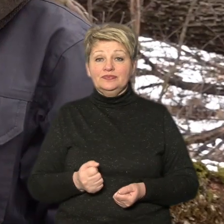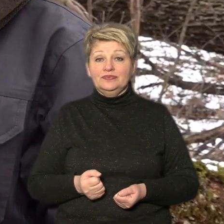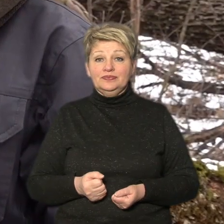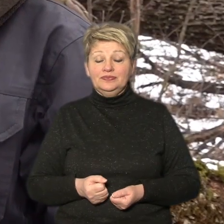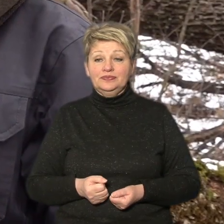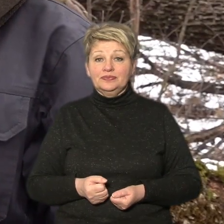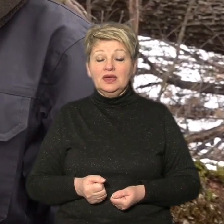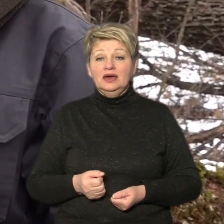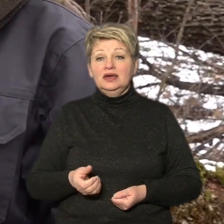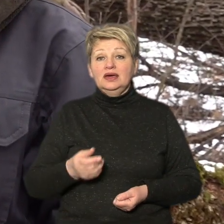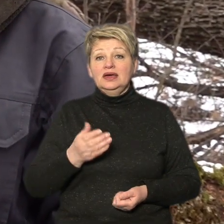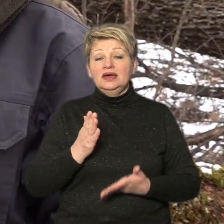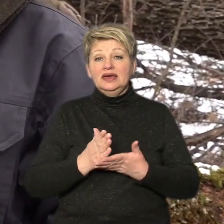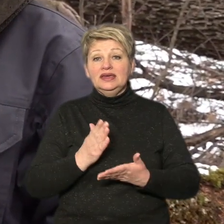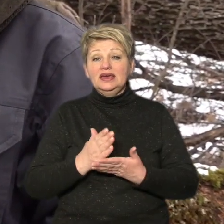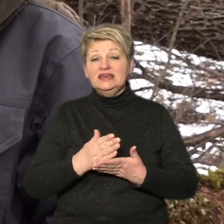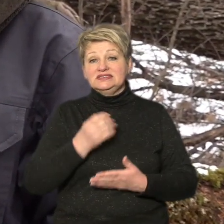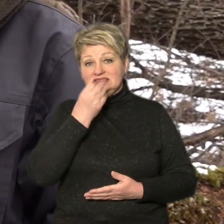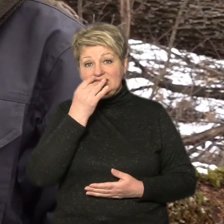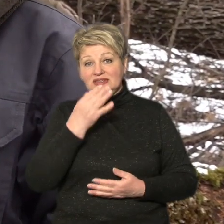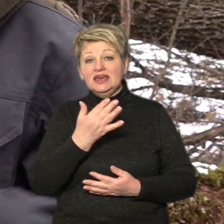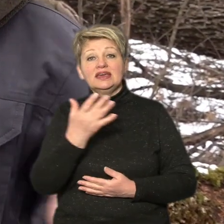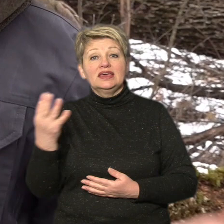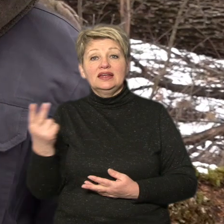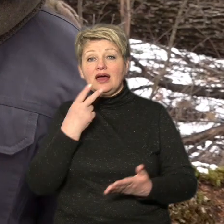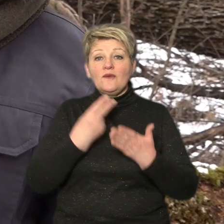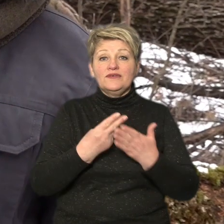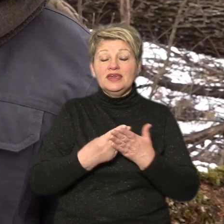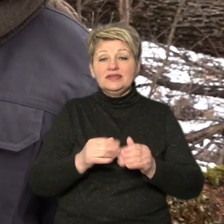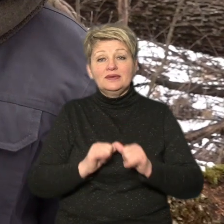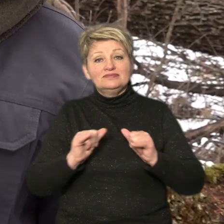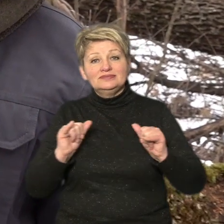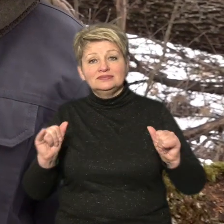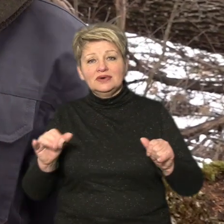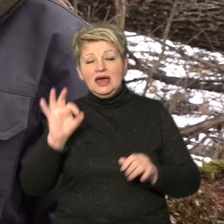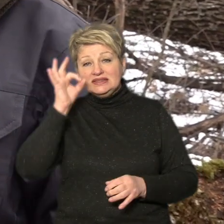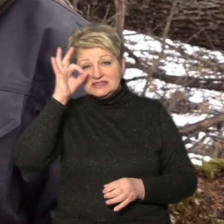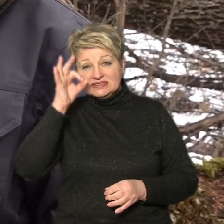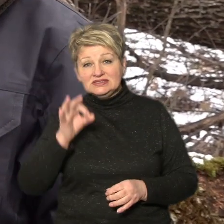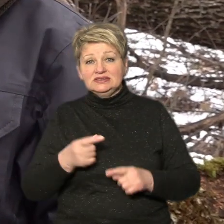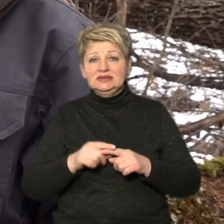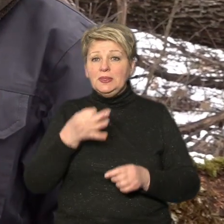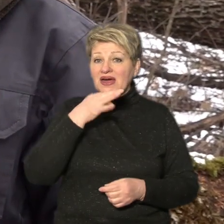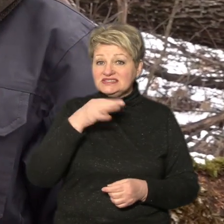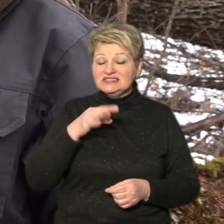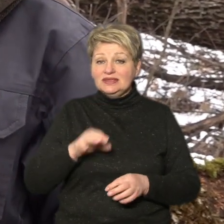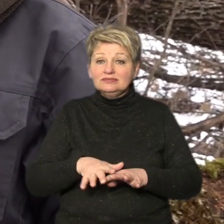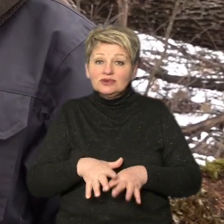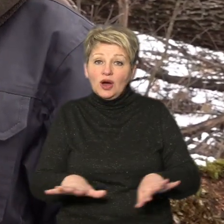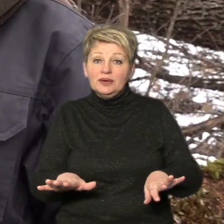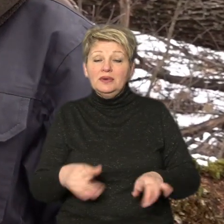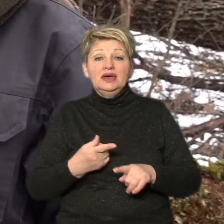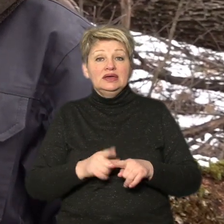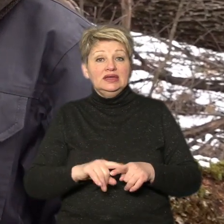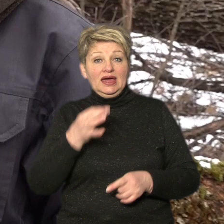мають декілька видів розноження, тобто корневу систему, цибульками поширюються і насіння. І от саме насіння дуже